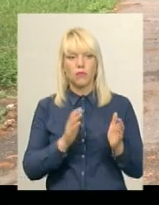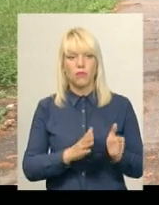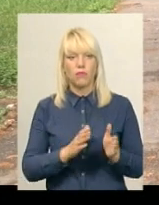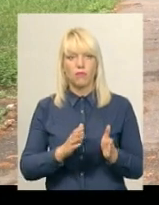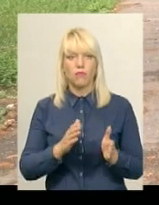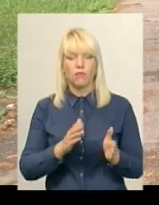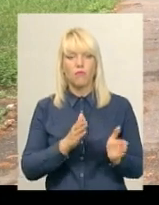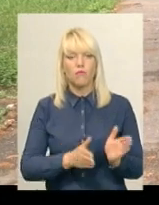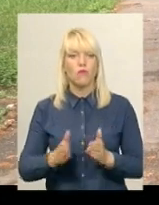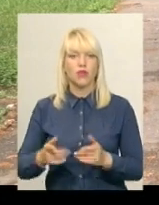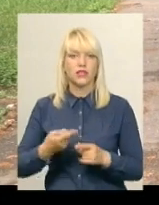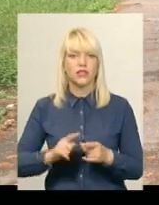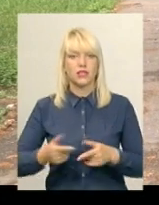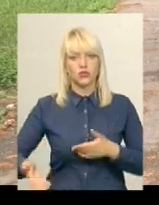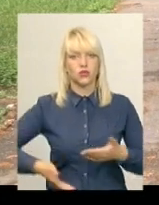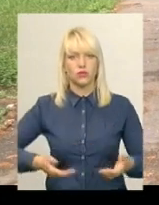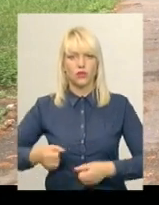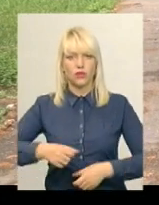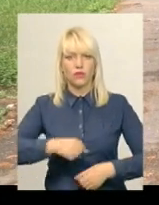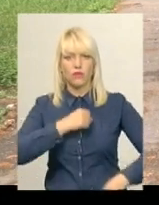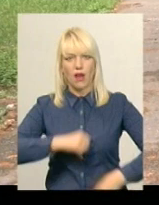підготовка, стрільба,